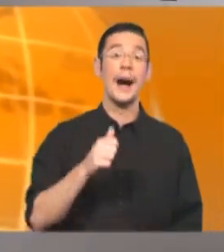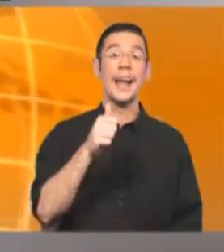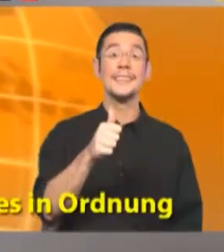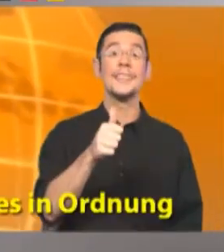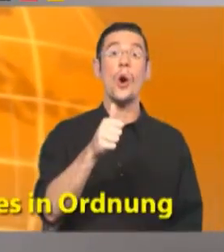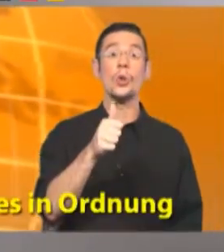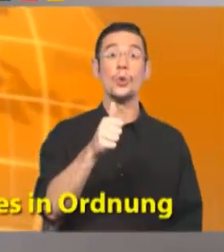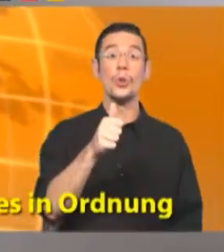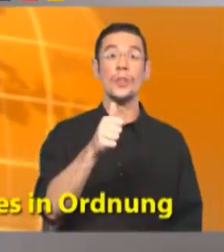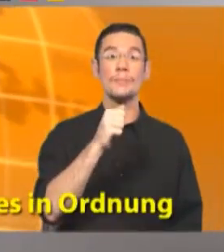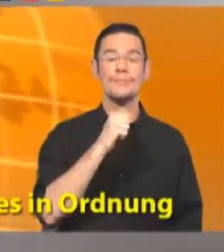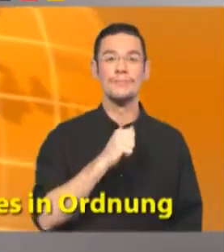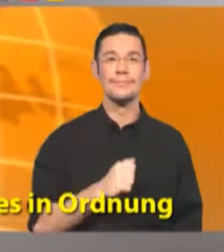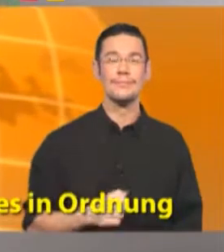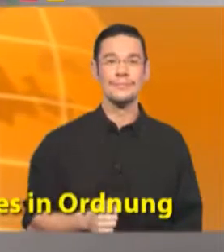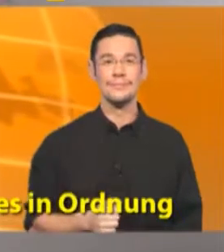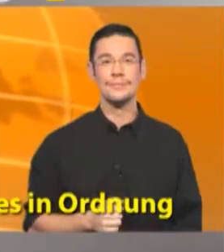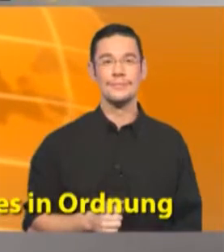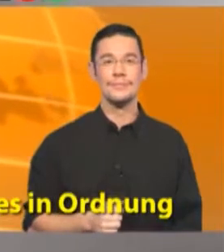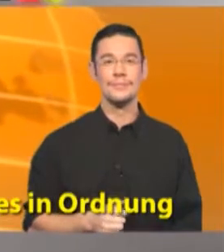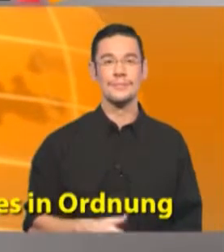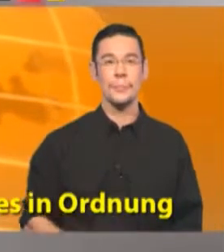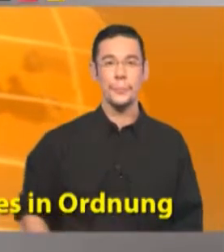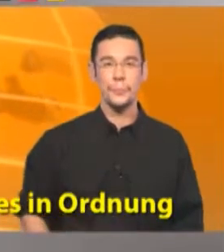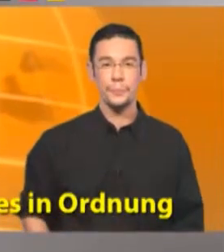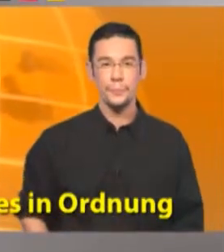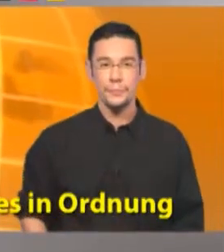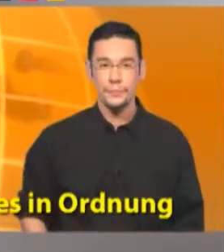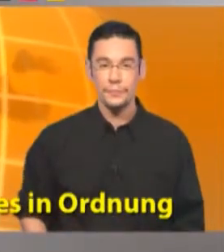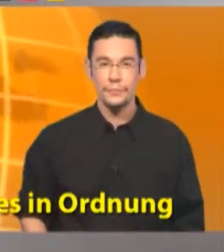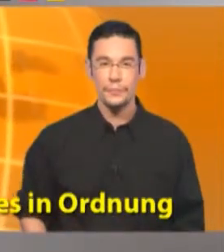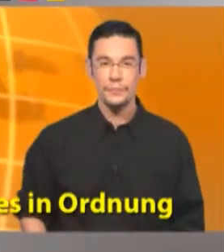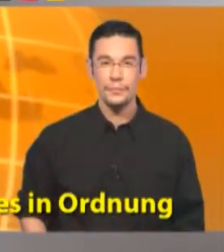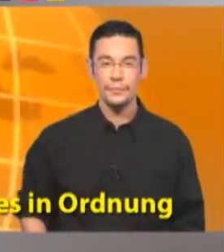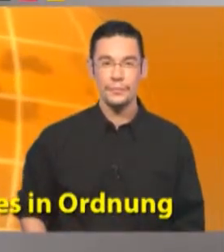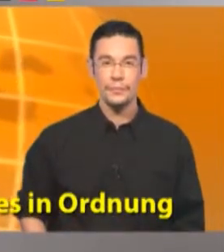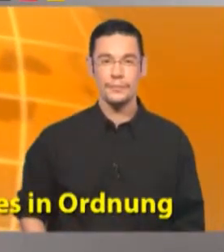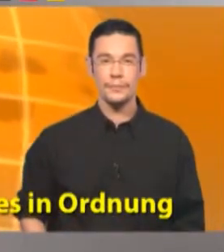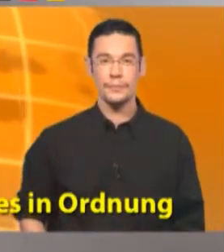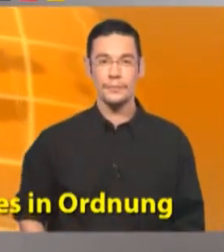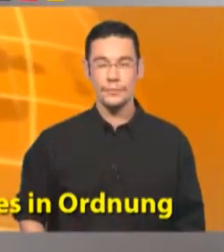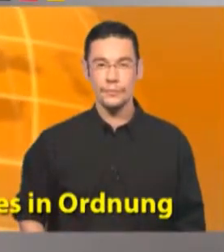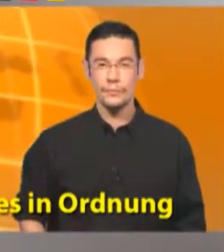Alles in Ordnung. Va tutto bene.